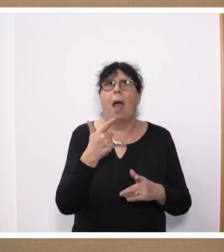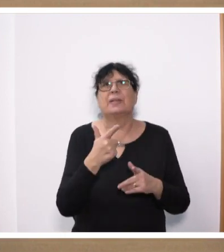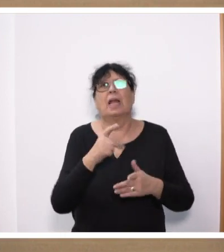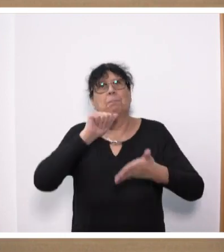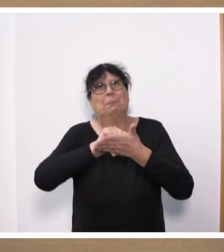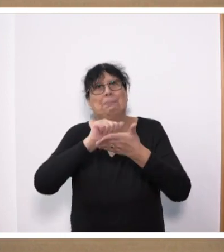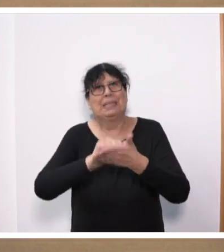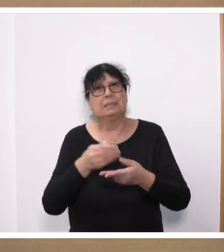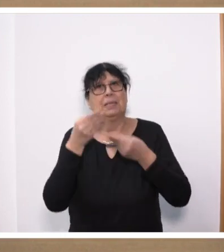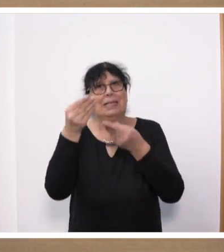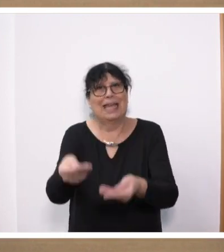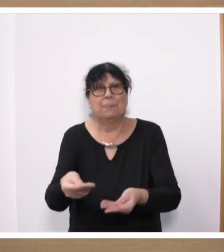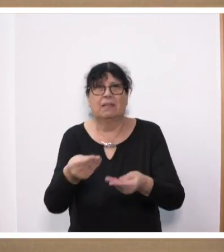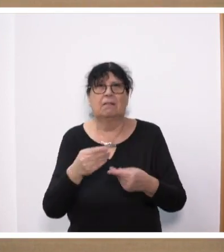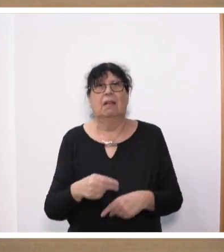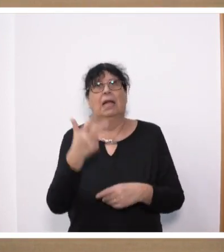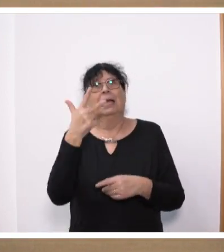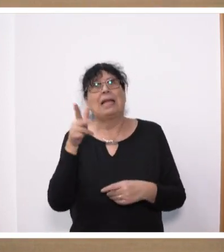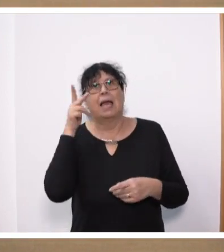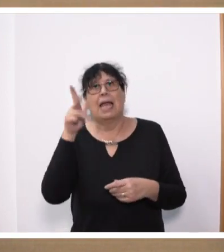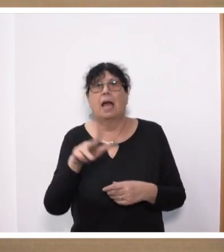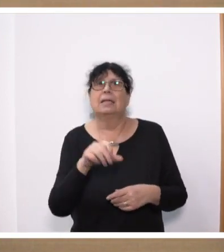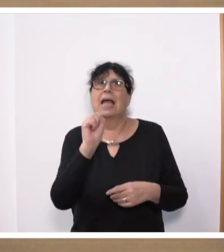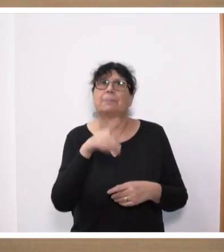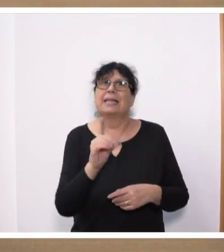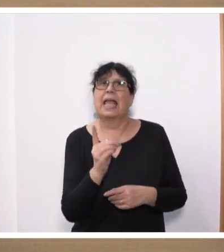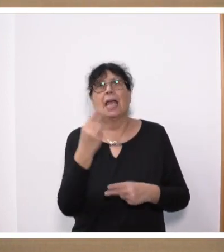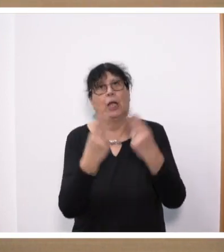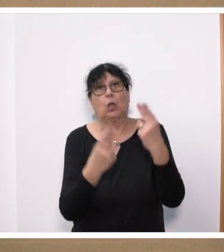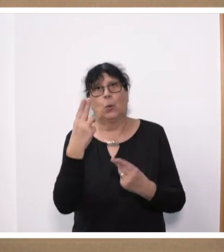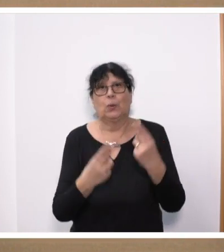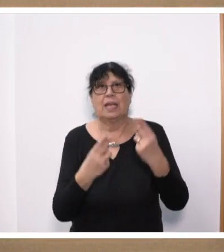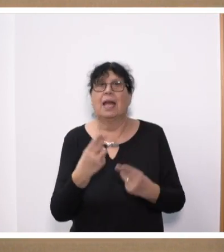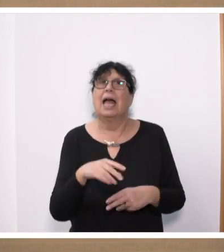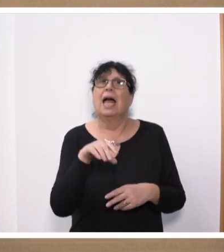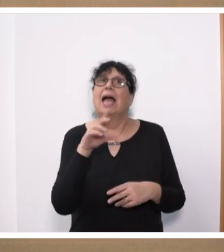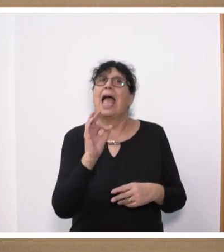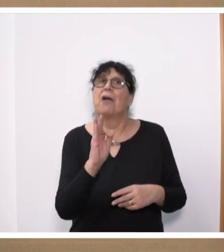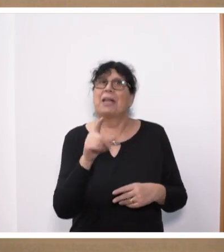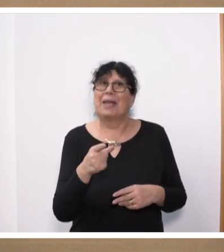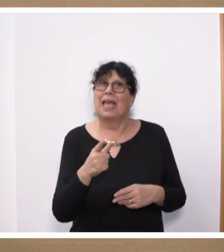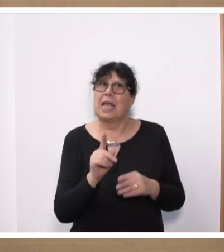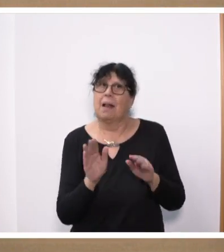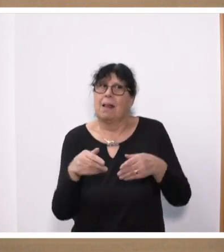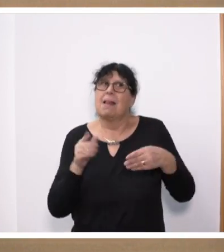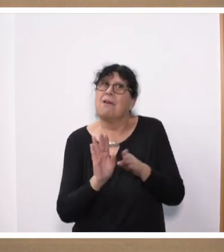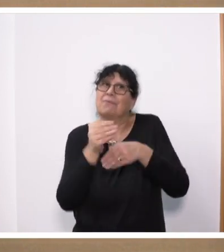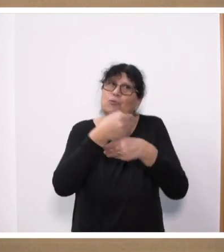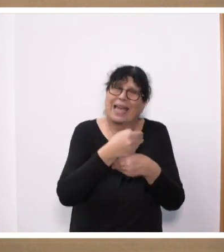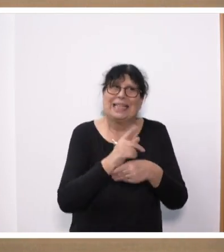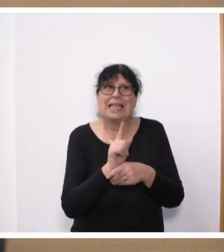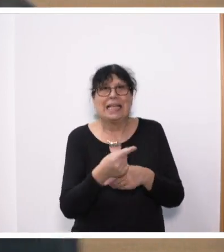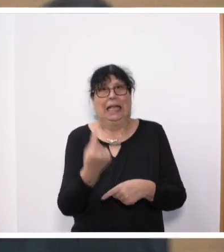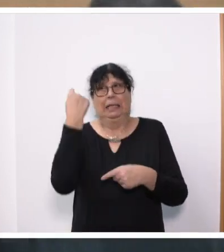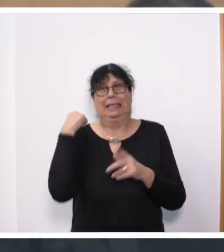werden, verschanzen sich drei Herren von SPD, Grünen und FDP im Kanzleramt und klabustern im Hinterzimmer aus, wie sie aus der